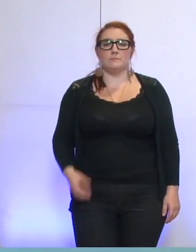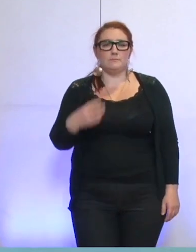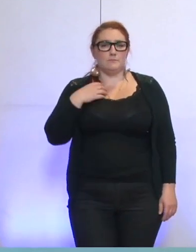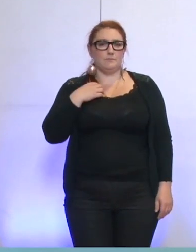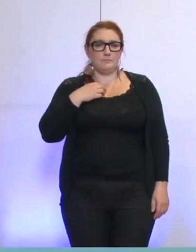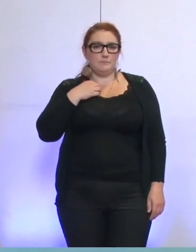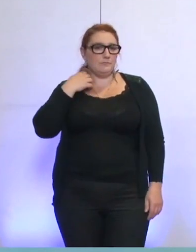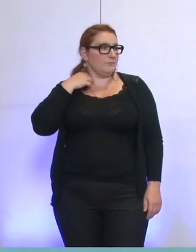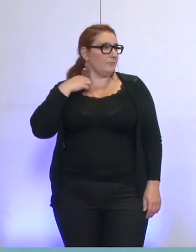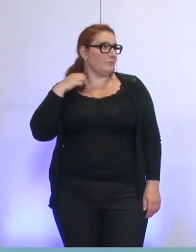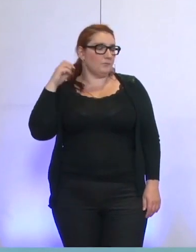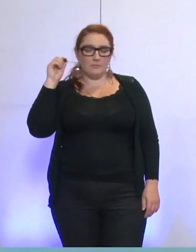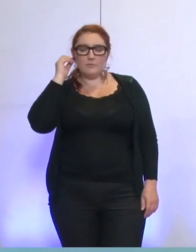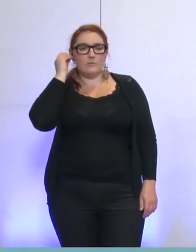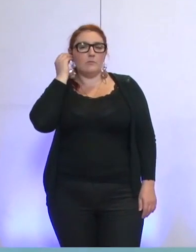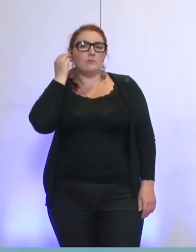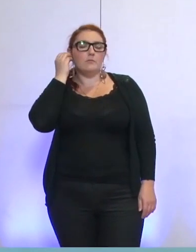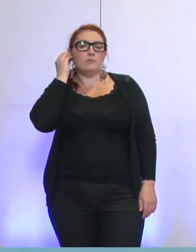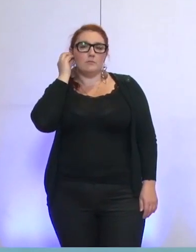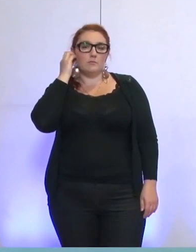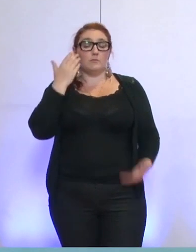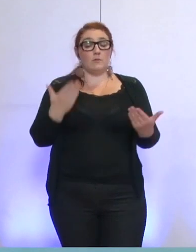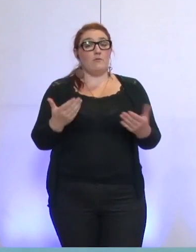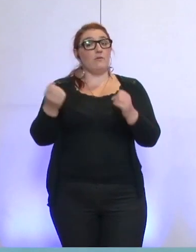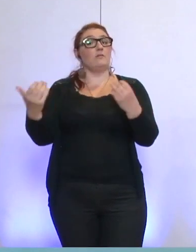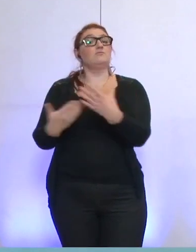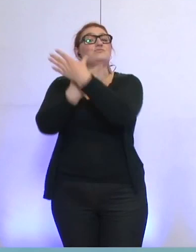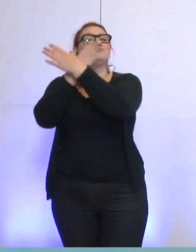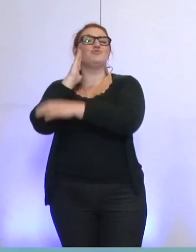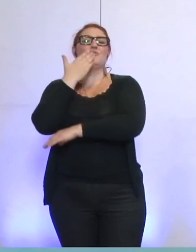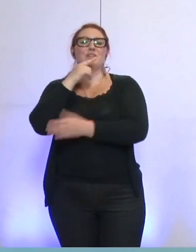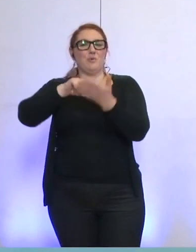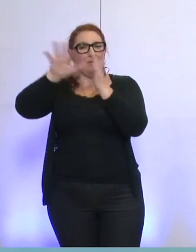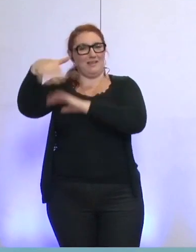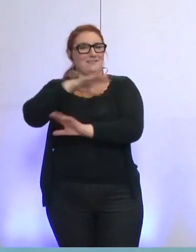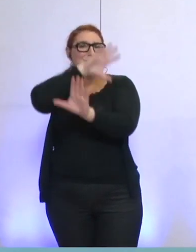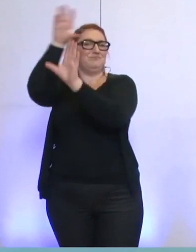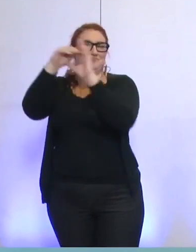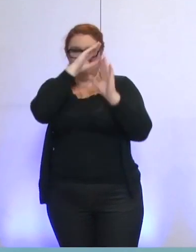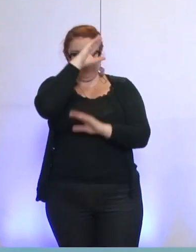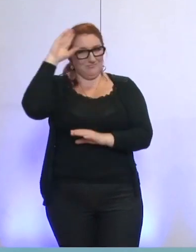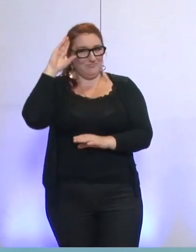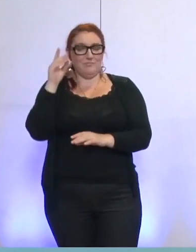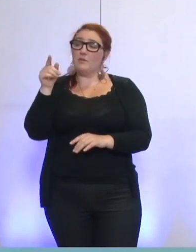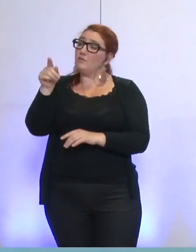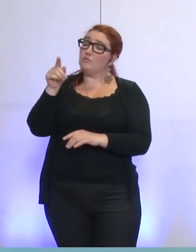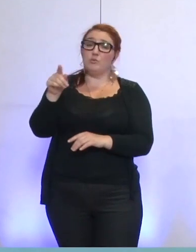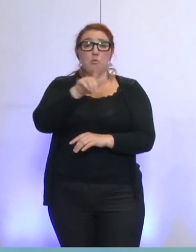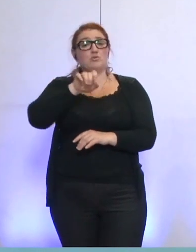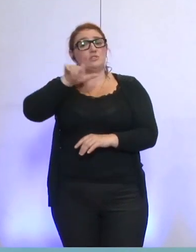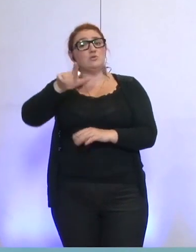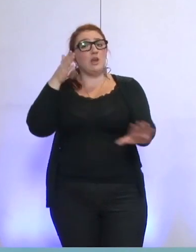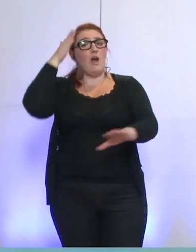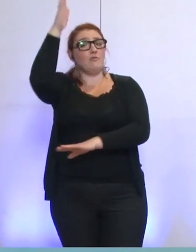Enfin, la veille de changements profonds imposés par le passage en métropole au 1er janvier 2015, quels engagements prenez-vous pour l'avenir de GEG ?